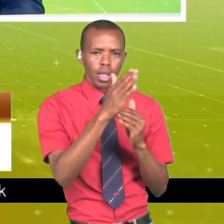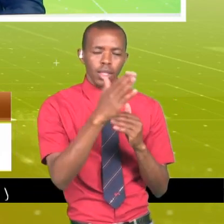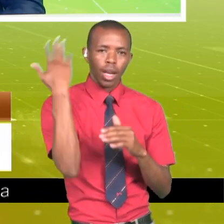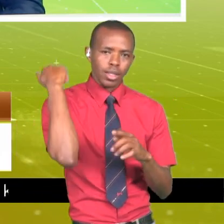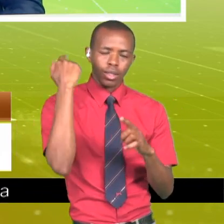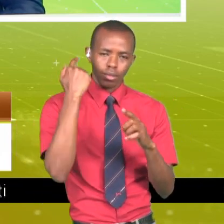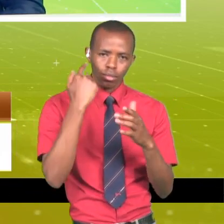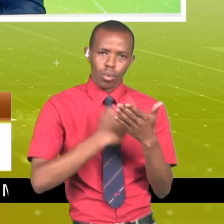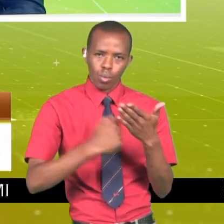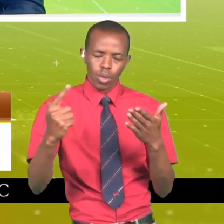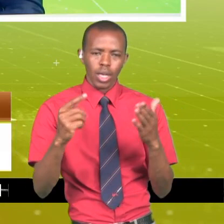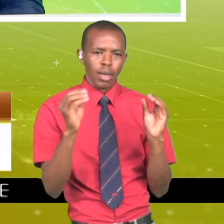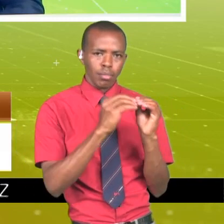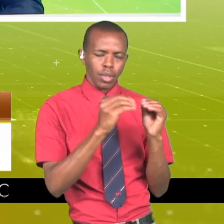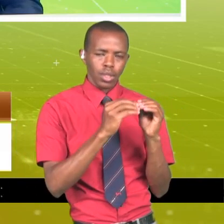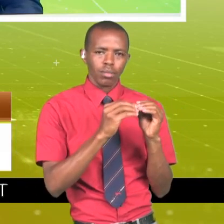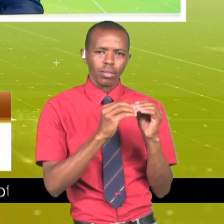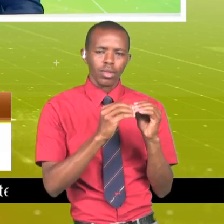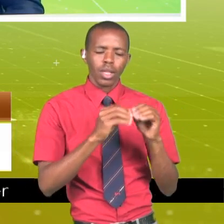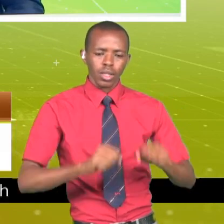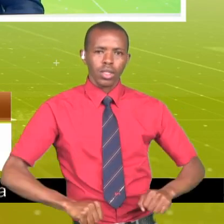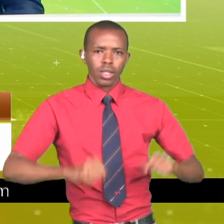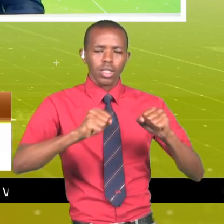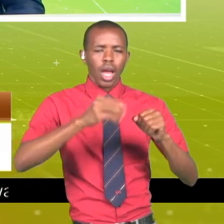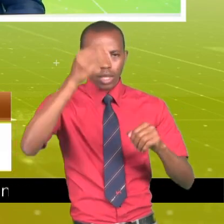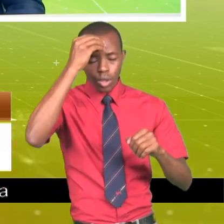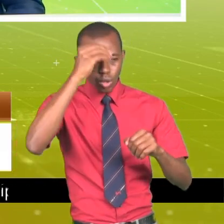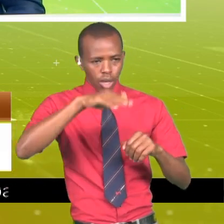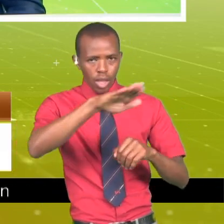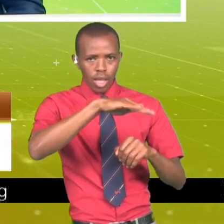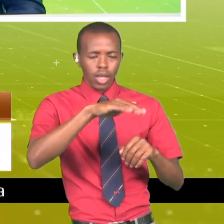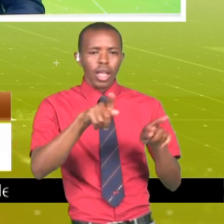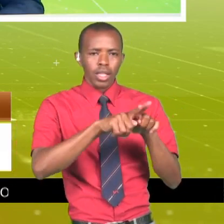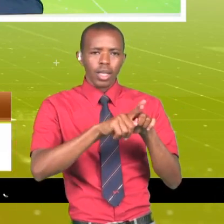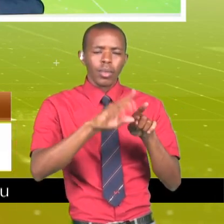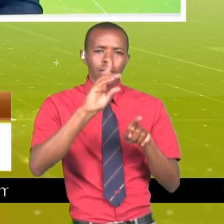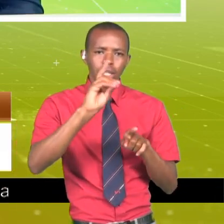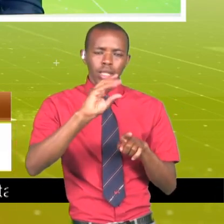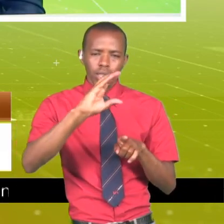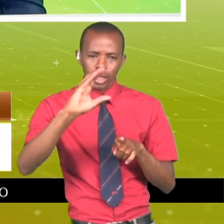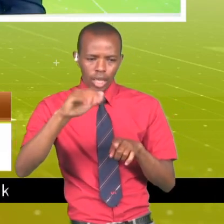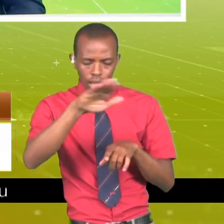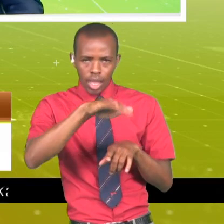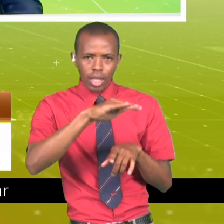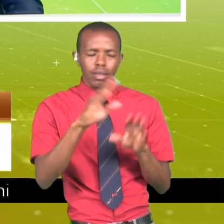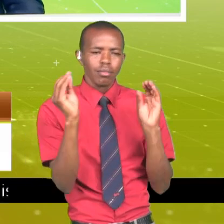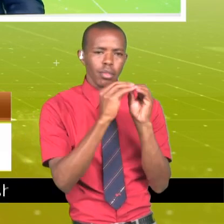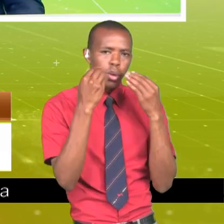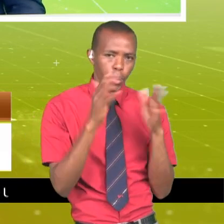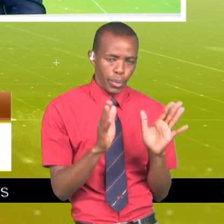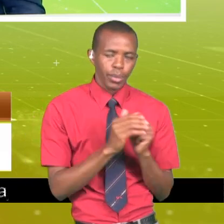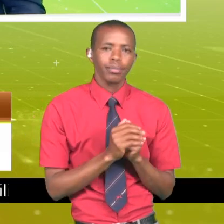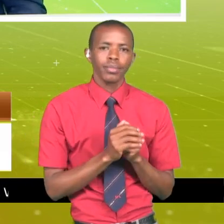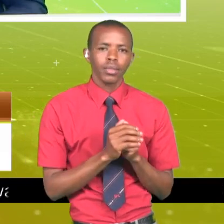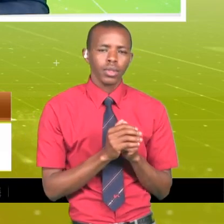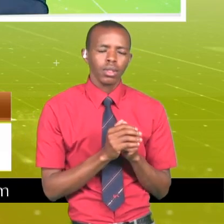mkutano na mkua ilimu katika eneo bungelangu. Pamoja na DCC pale eneo gembe south tulikutana na wawo. Na